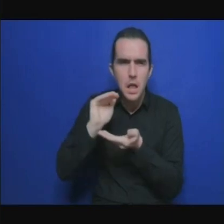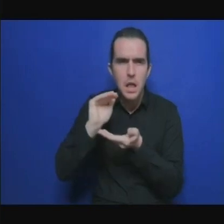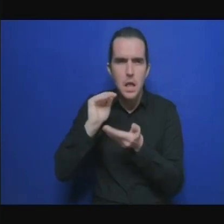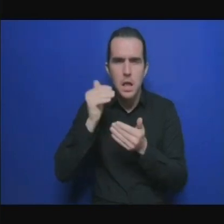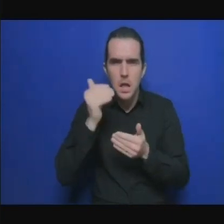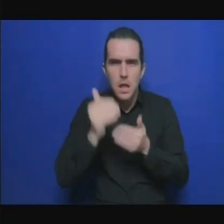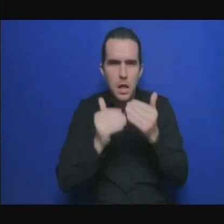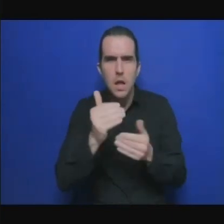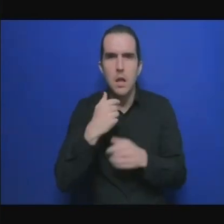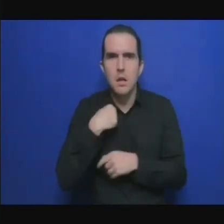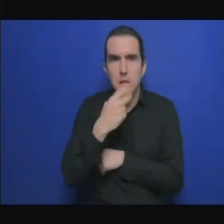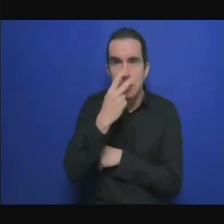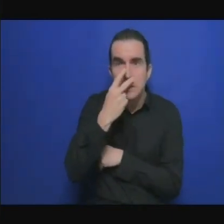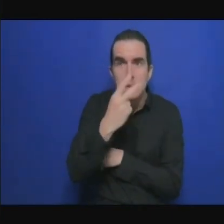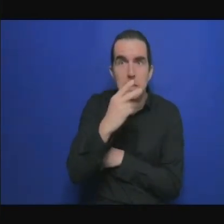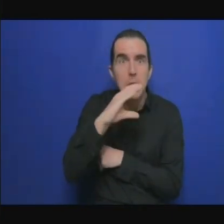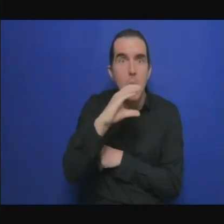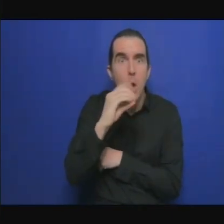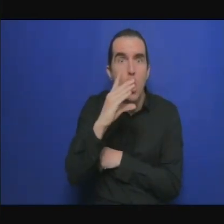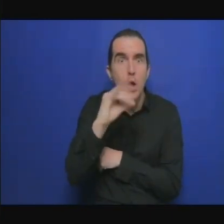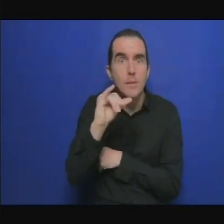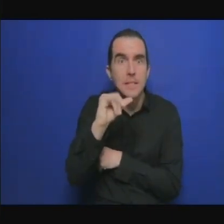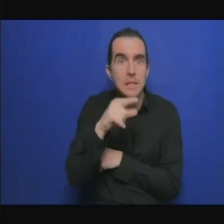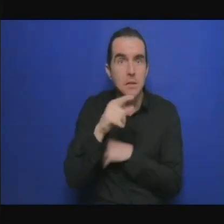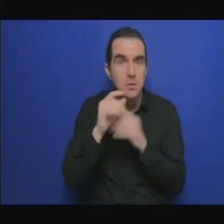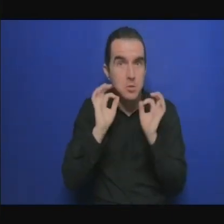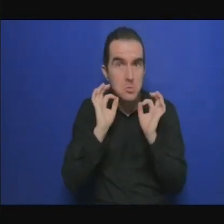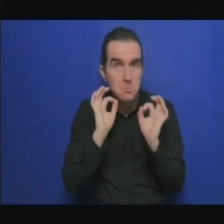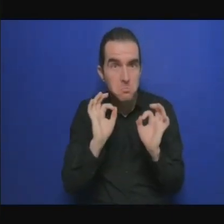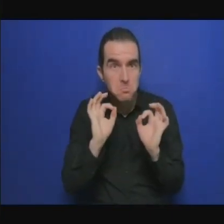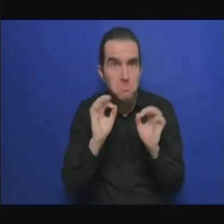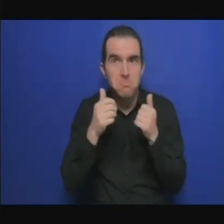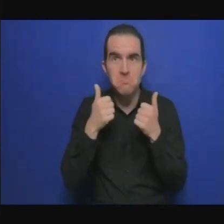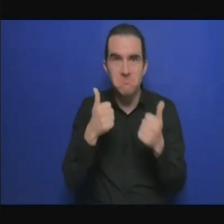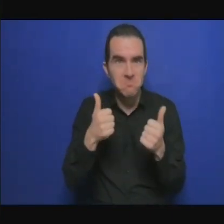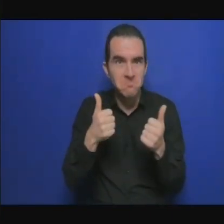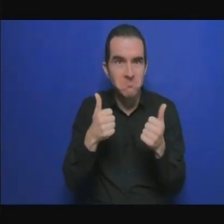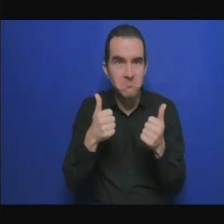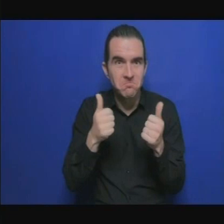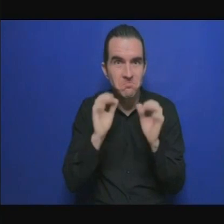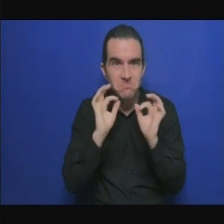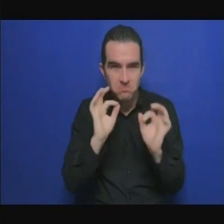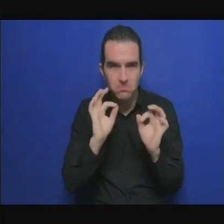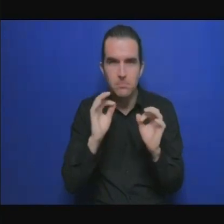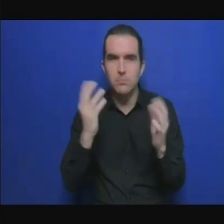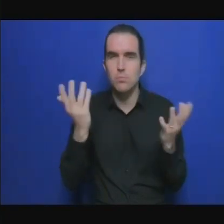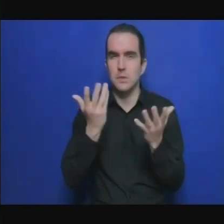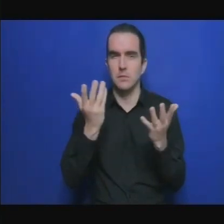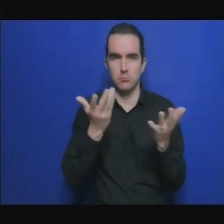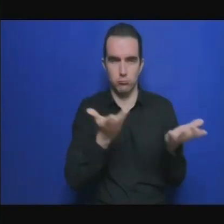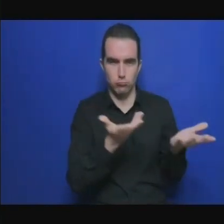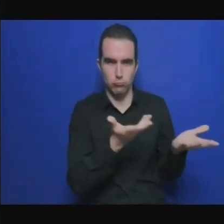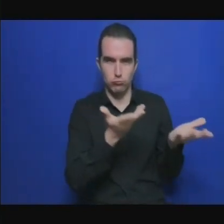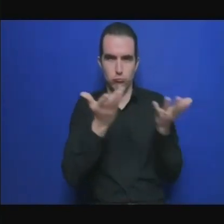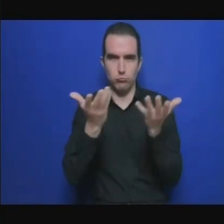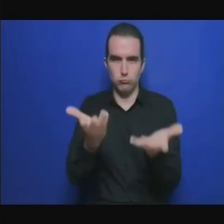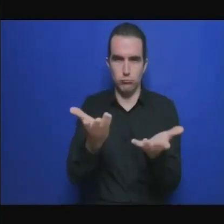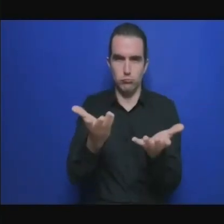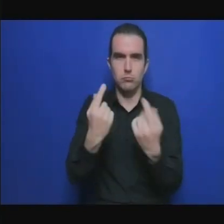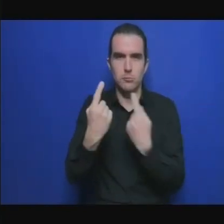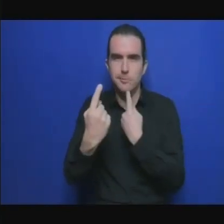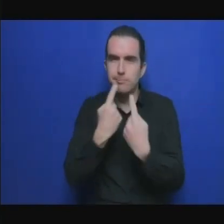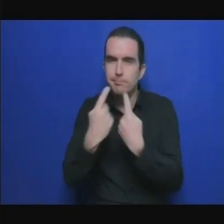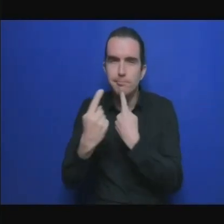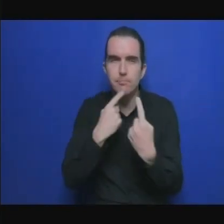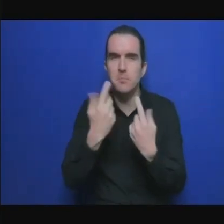va nous donner des informations très importantes notamment lorsqu'on parle de la participation du secteur privé on